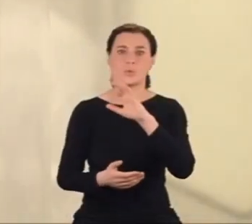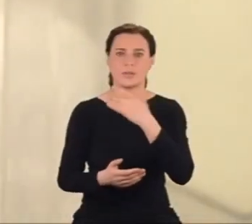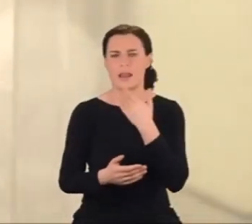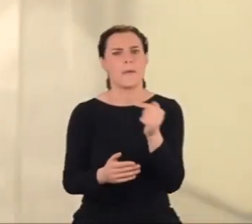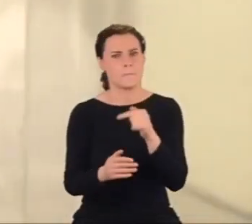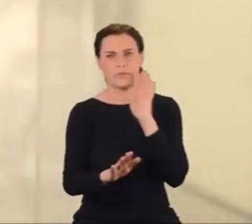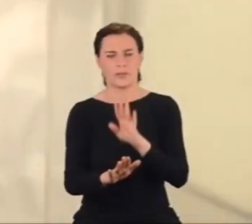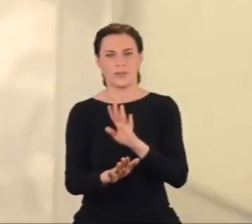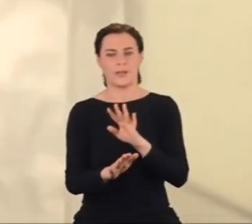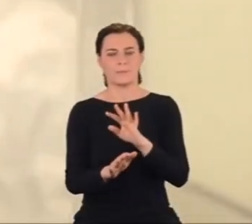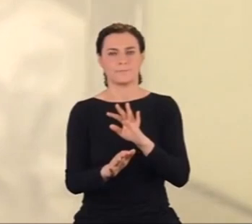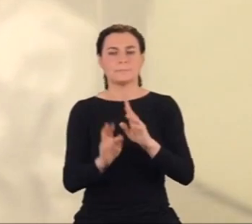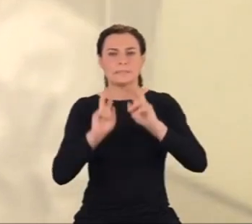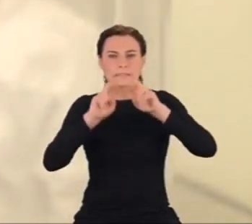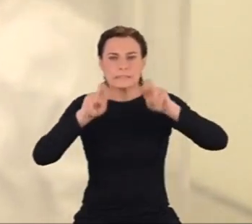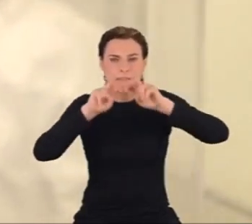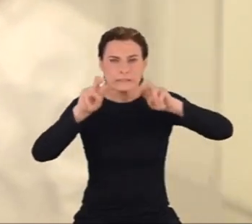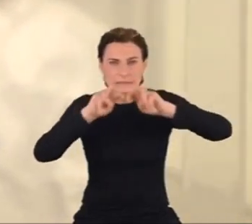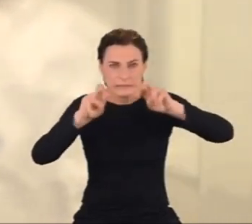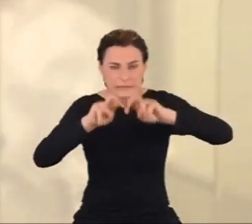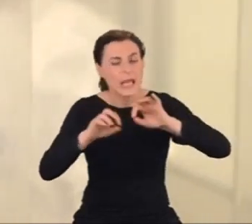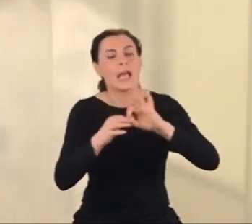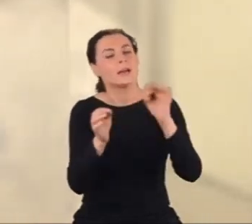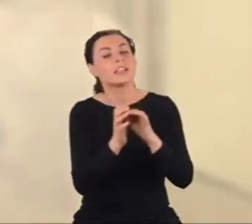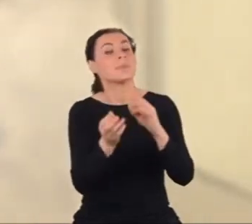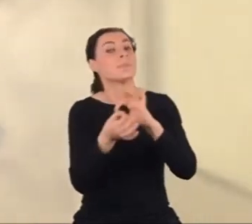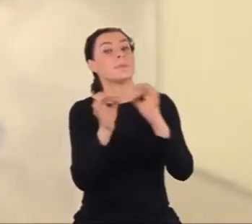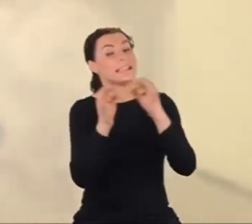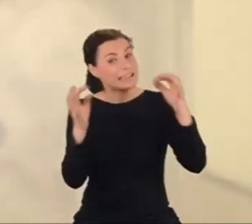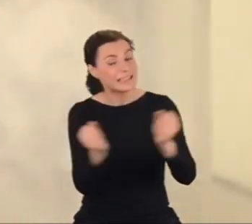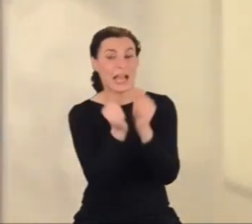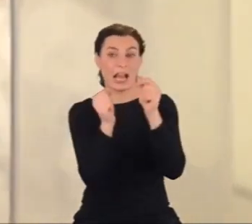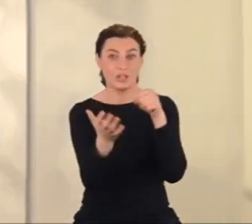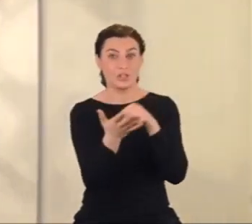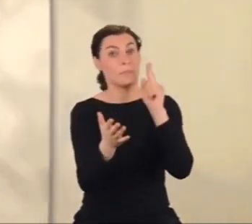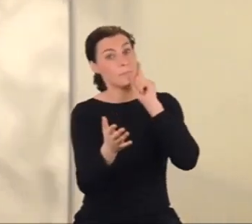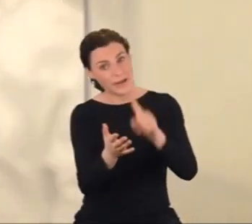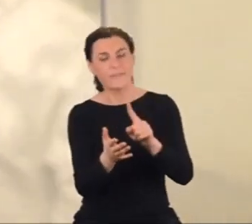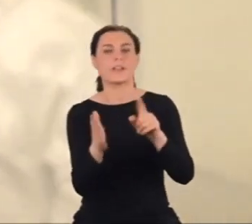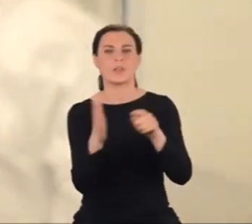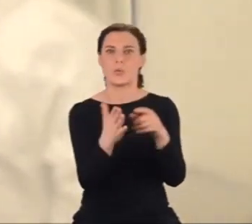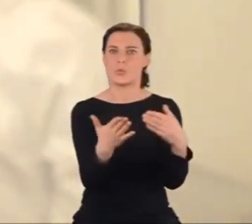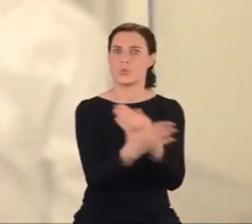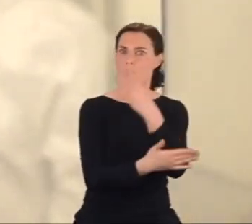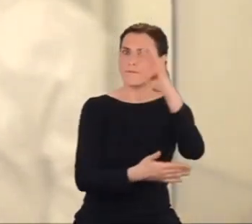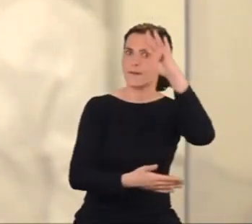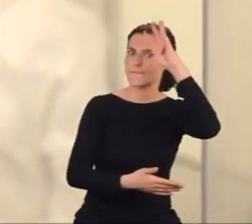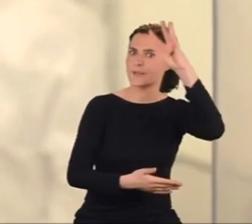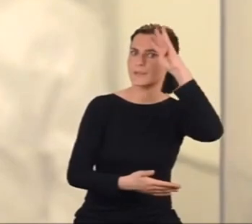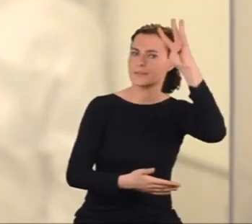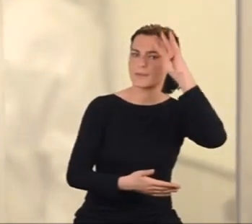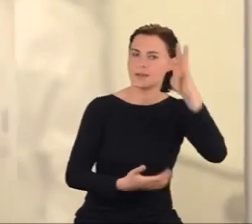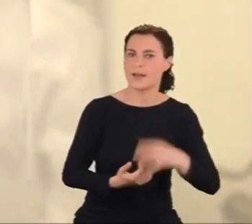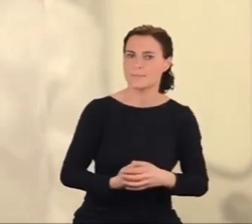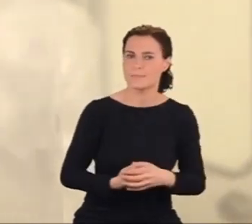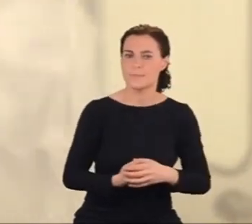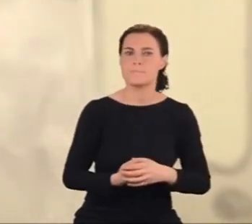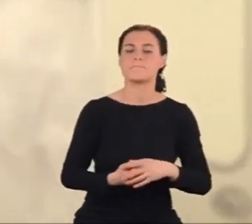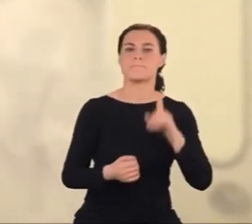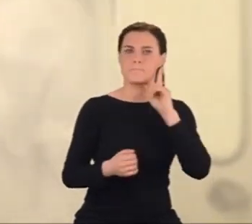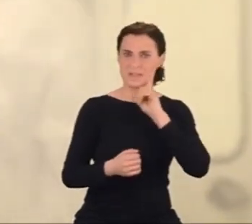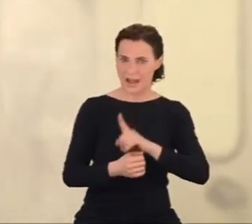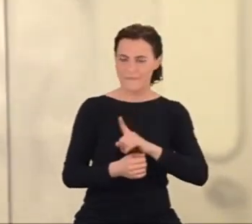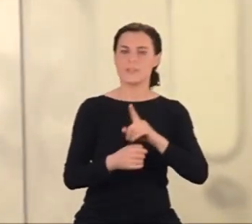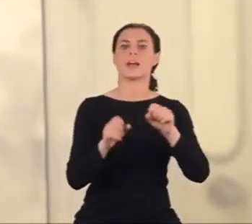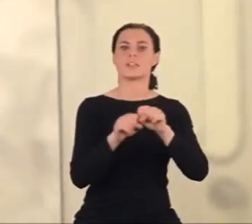Odkrycie tego procesu zapoczątkowałoby nową erę w historii fizyki. W ten sposób nie tylko zyskalibyśmy dowód, że cząstki